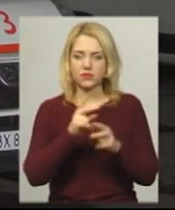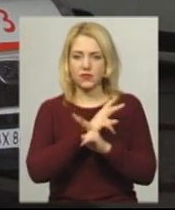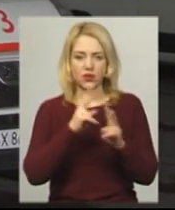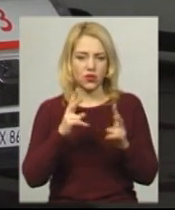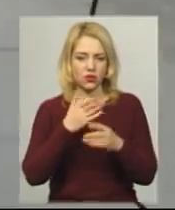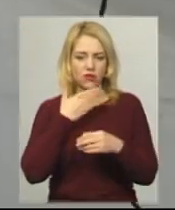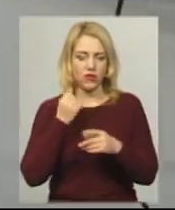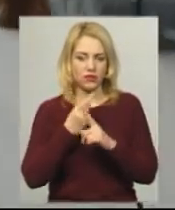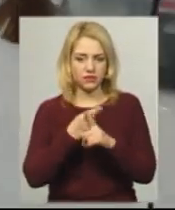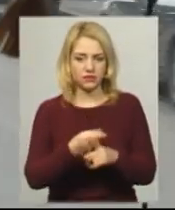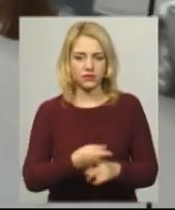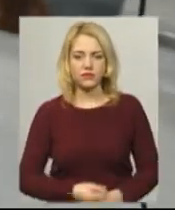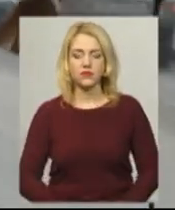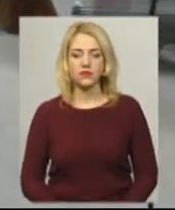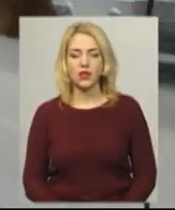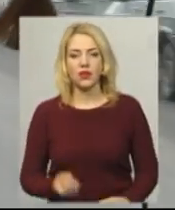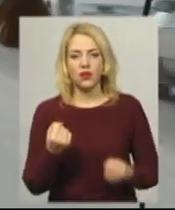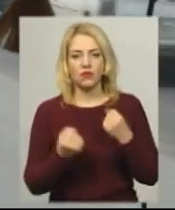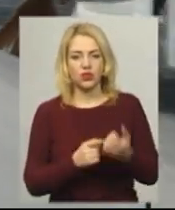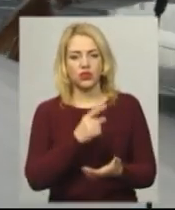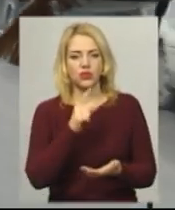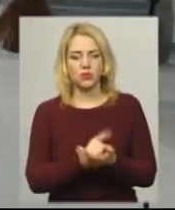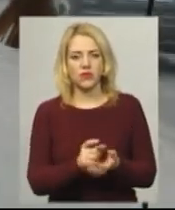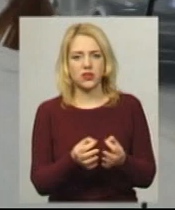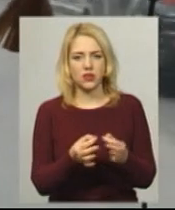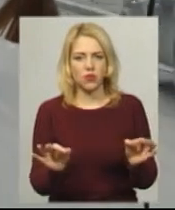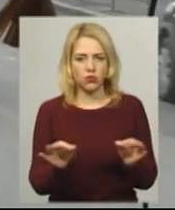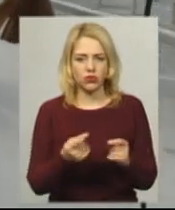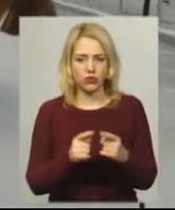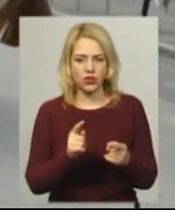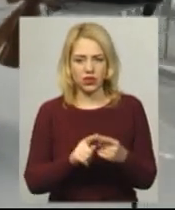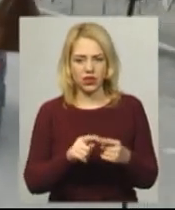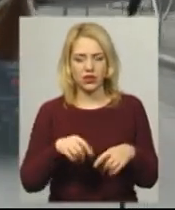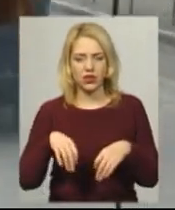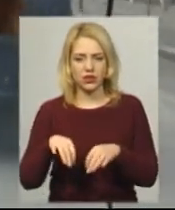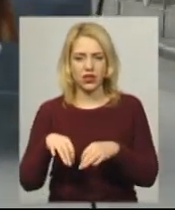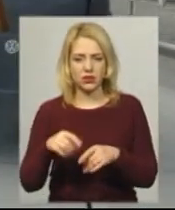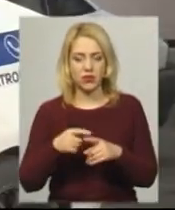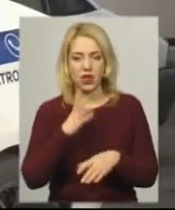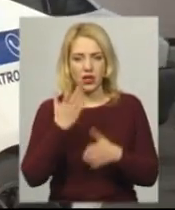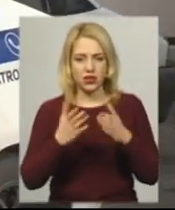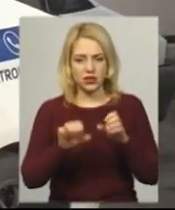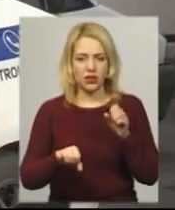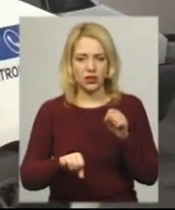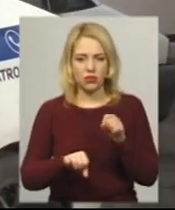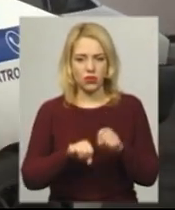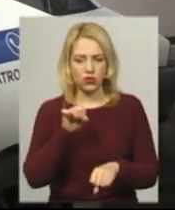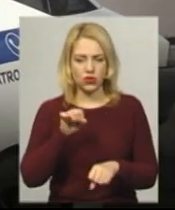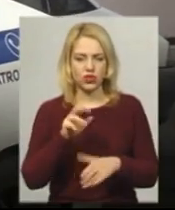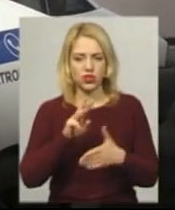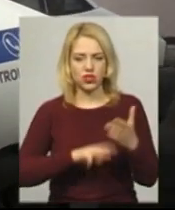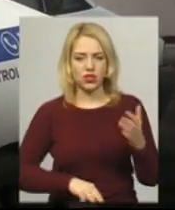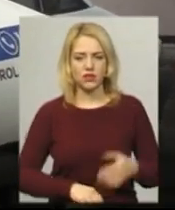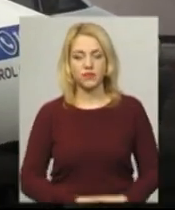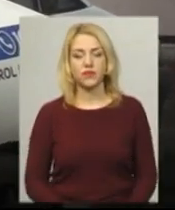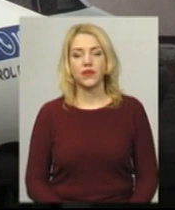нічого на це не дивиться. Водії зобов'язані пропустити транспортний засіб із вімкненим спецсигналом за порушення штраф. Зобов'язані прийняти